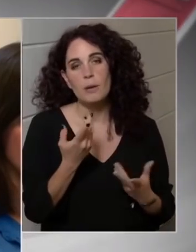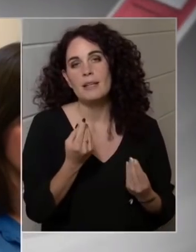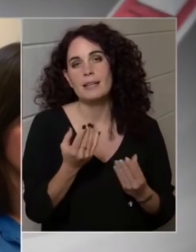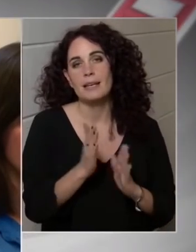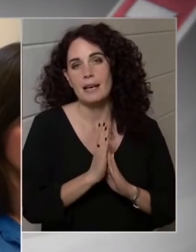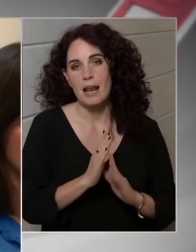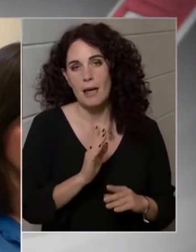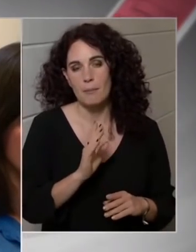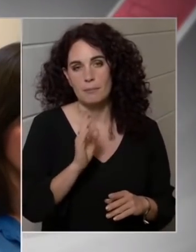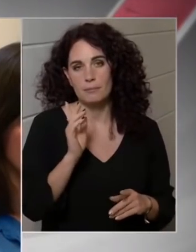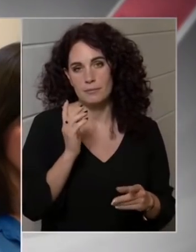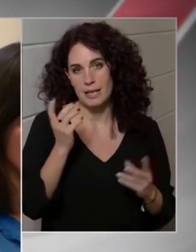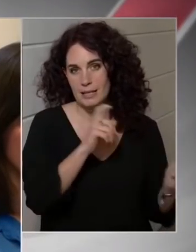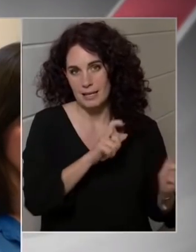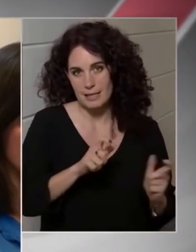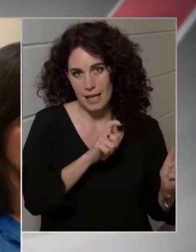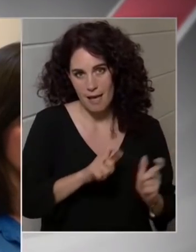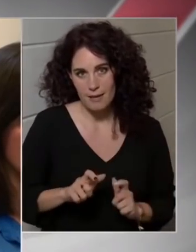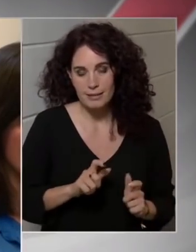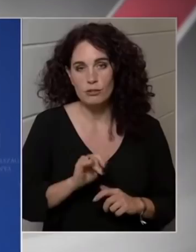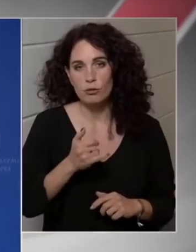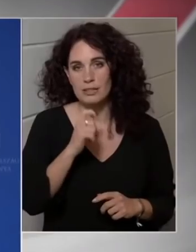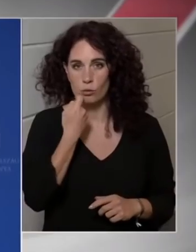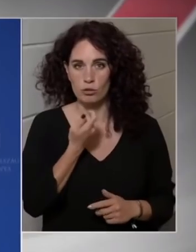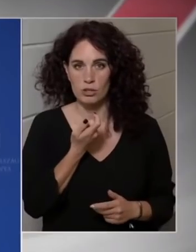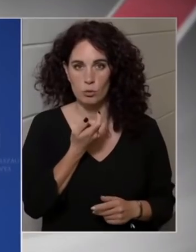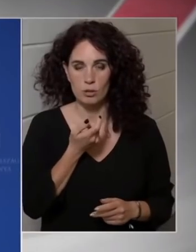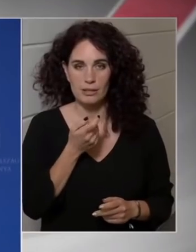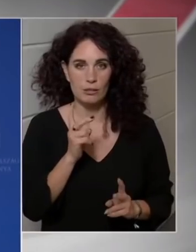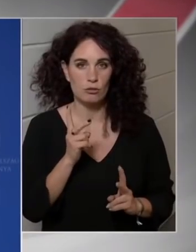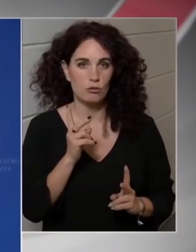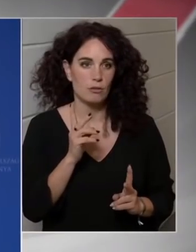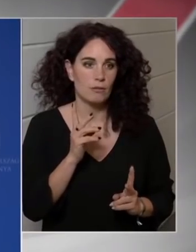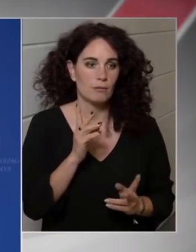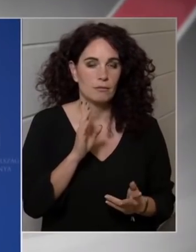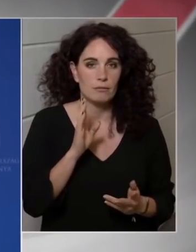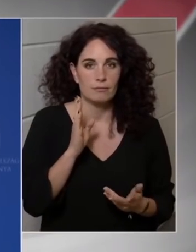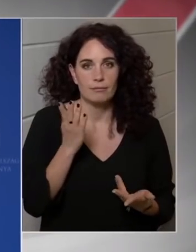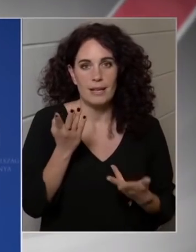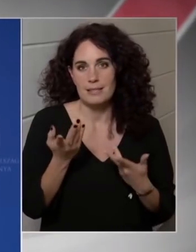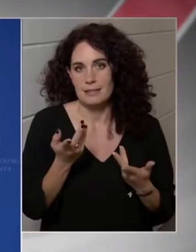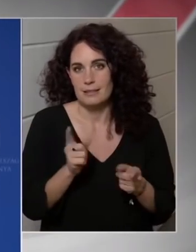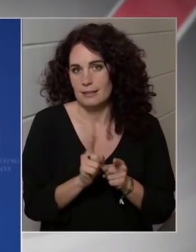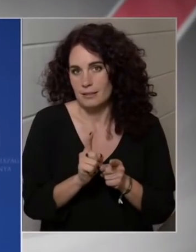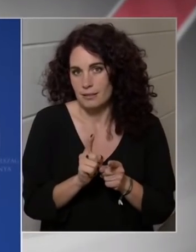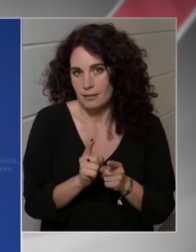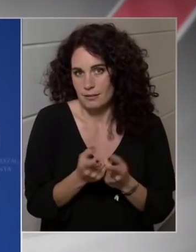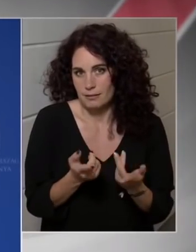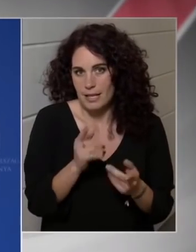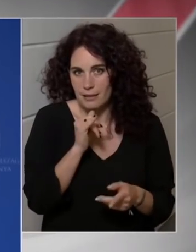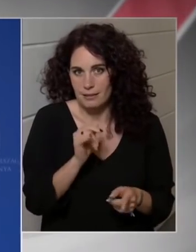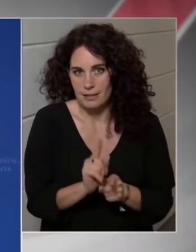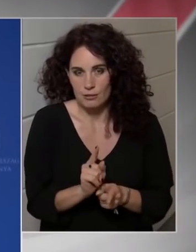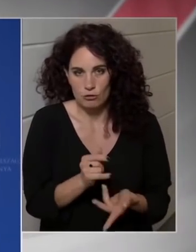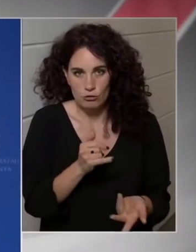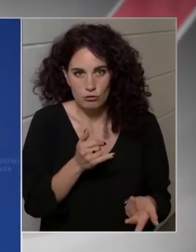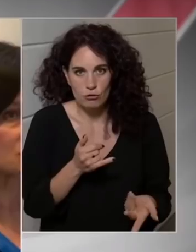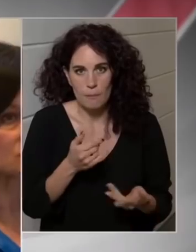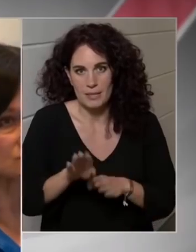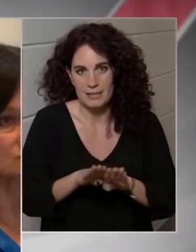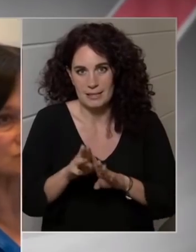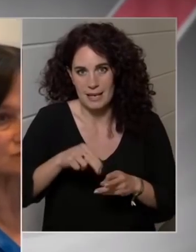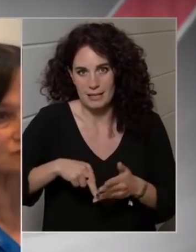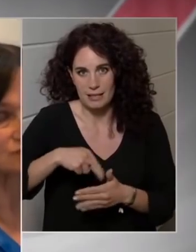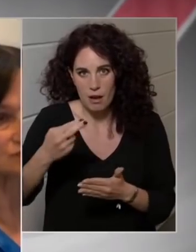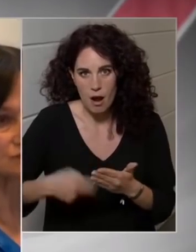Másrészt titkosították közben azt, hogy kiírja alá őket. Ami nonszensz. Törvényben amúgy is az mondja, miniszter írja alá, de hát